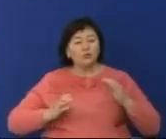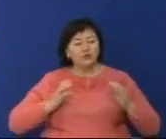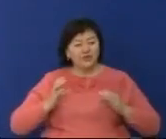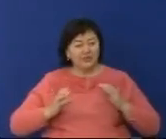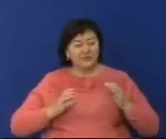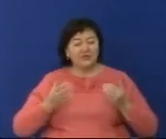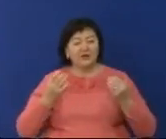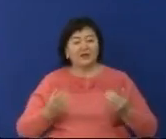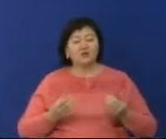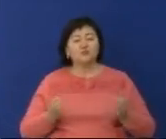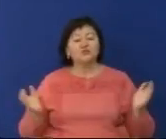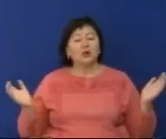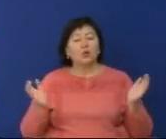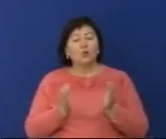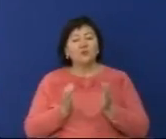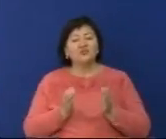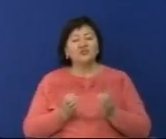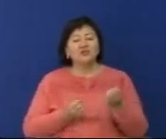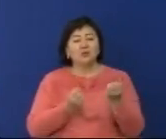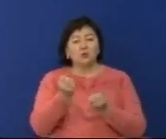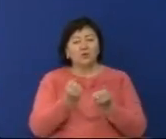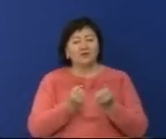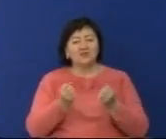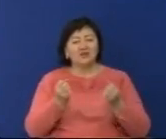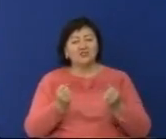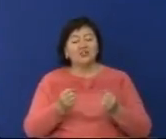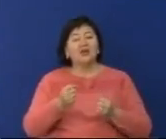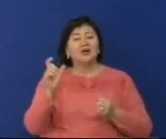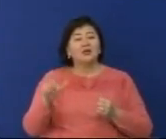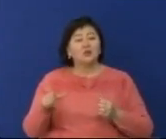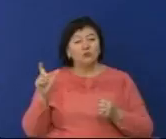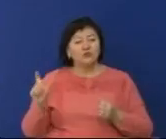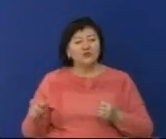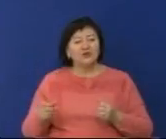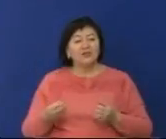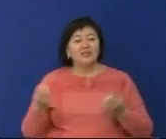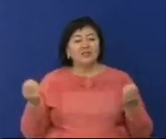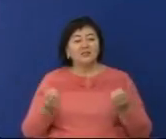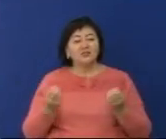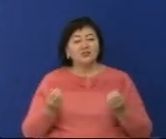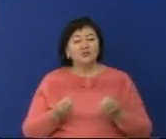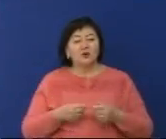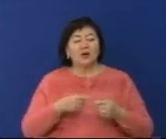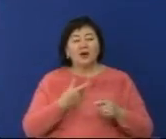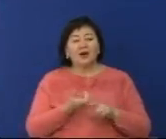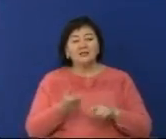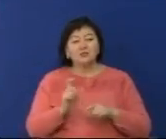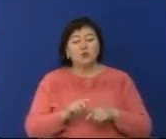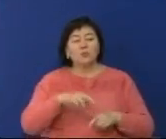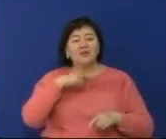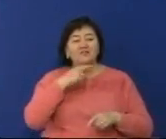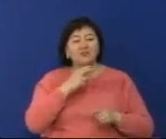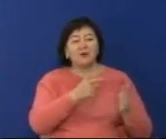башылы ғылауазымдарының санын қысқарту және басқару құрлымын оңтайландыру бойынша жұмыс нәтижелеріне ерекше назар аударылды.